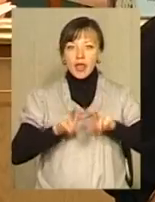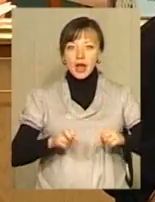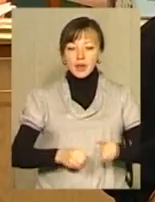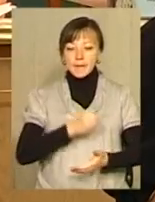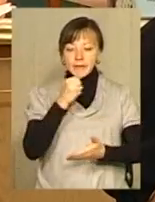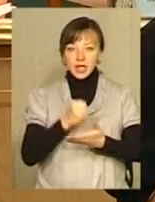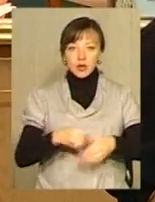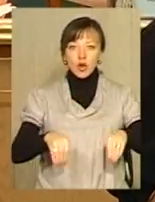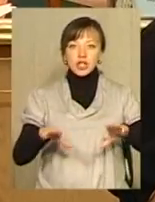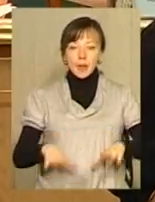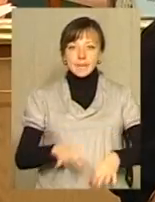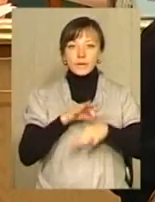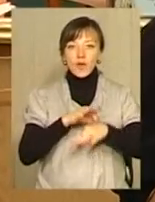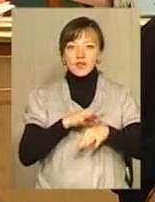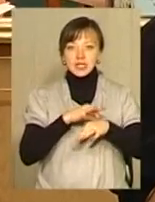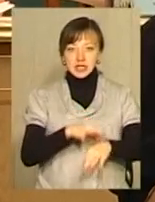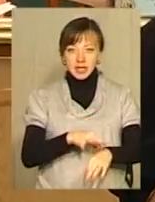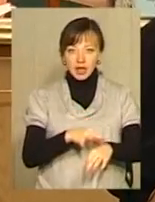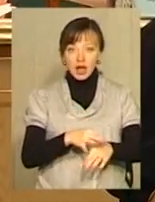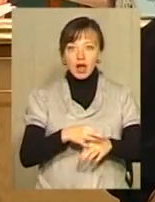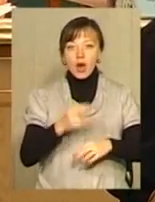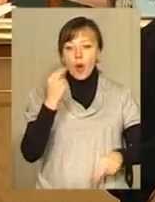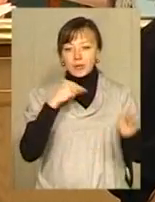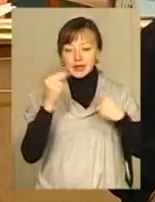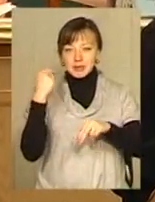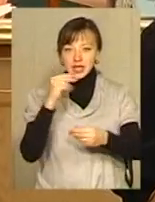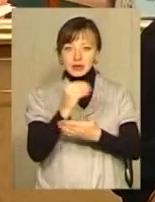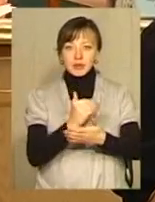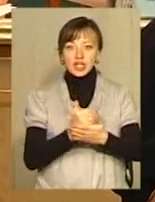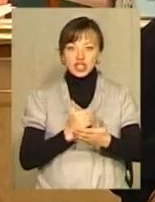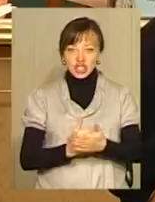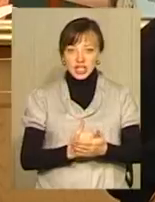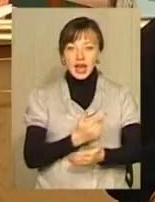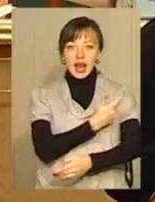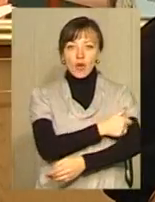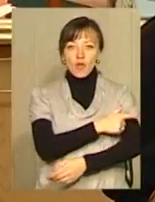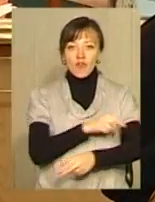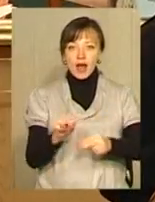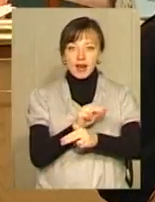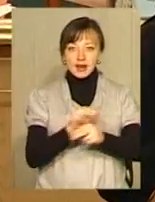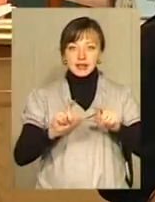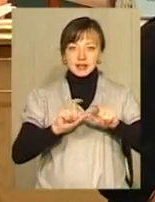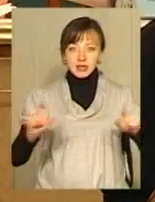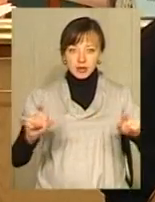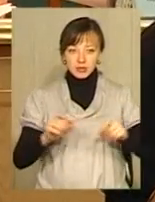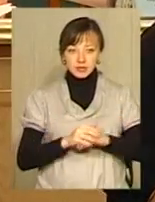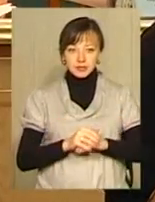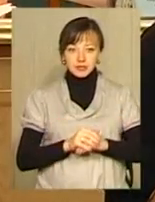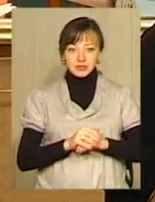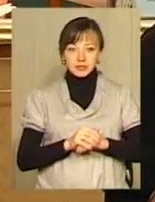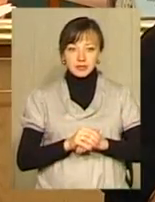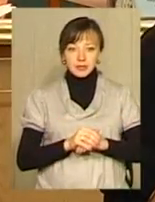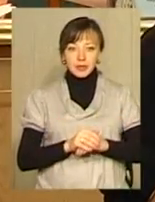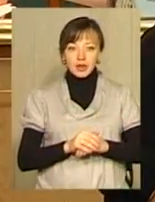рішення провести оптимізацію мережі і структури лікувально-профілактичних закладів та оптимізацію ліжкового фонду стаціонарів